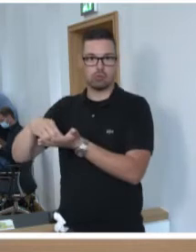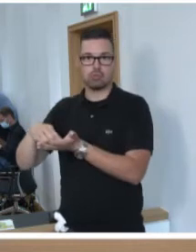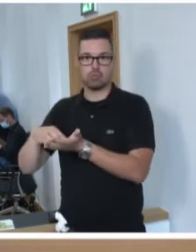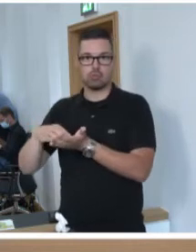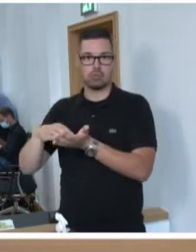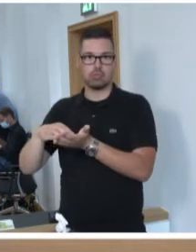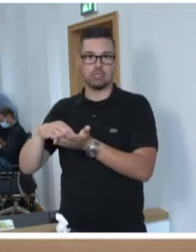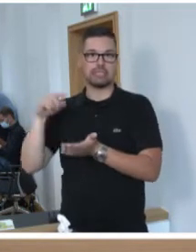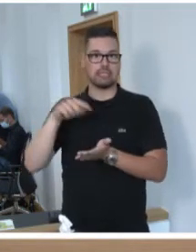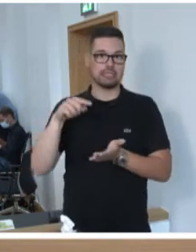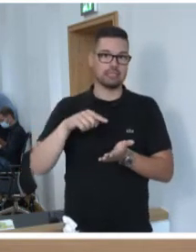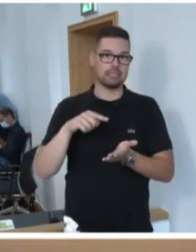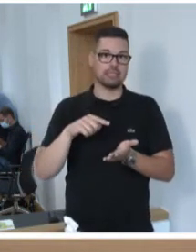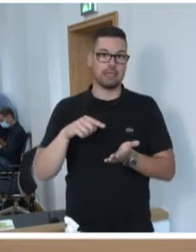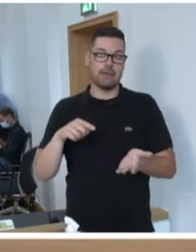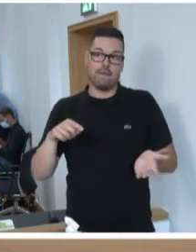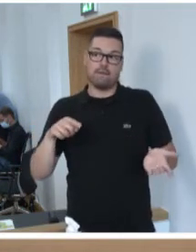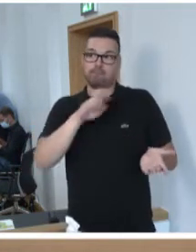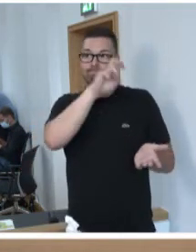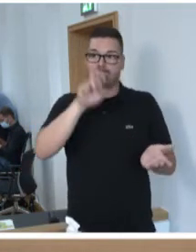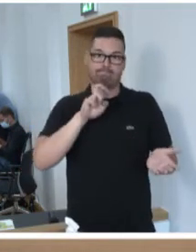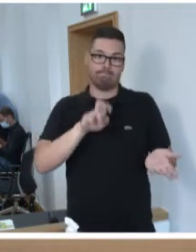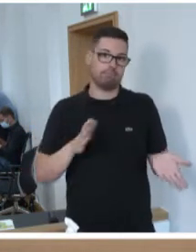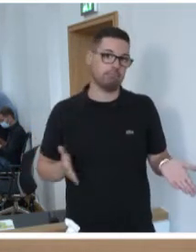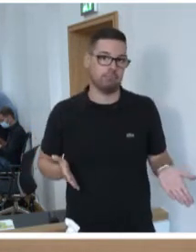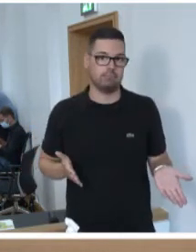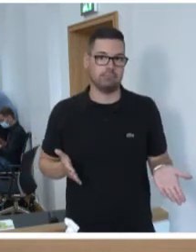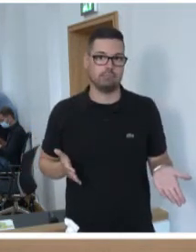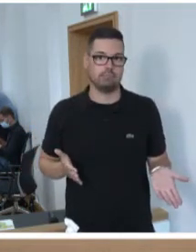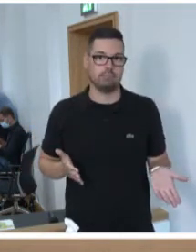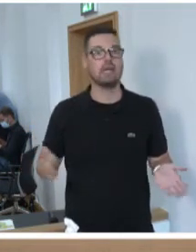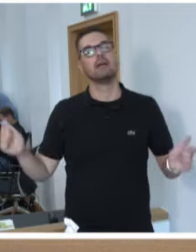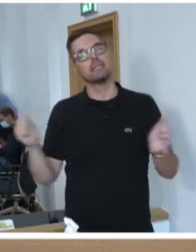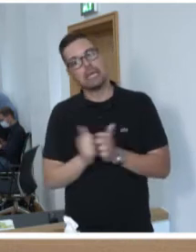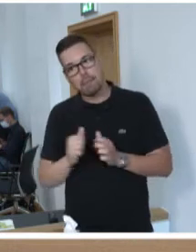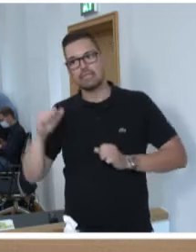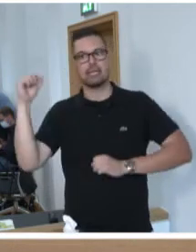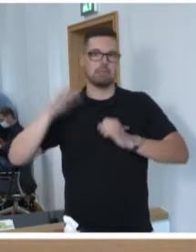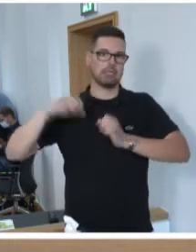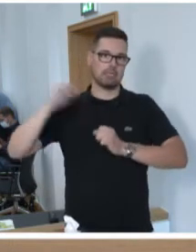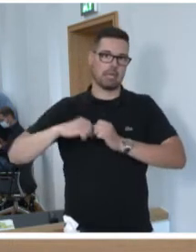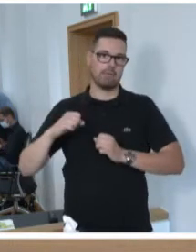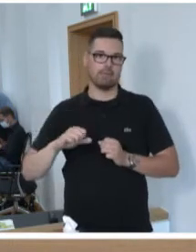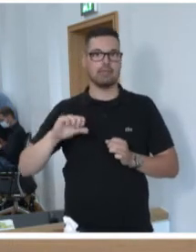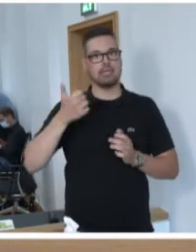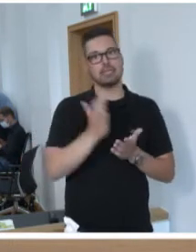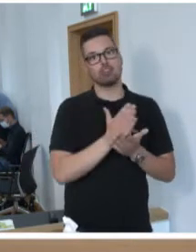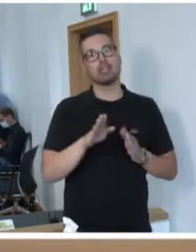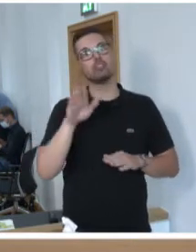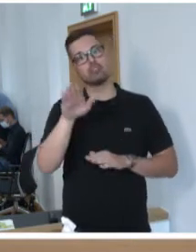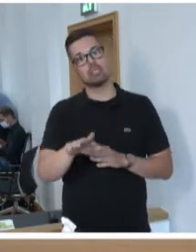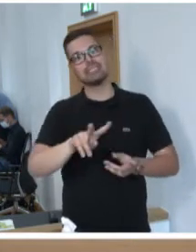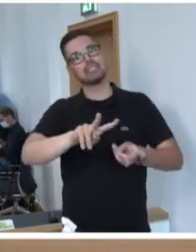Das ist mehr als fraglich. Wir haben gemeinsam dafür gekämpft, dass der erste entscheidende Schritt zur